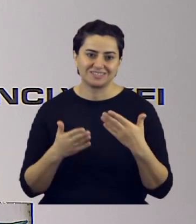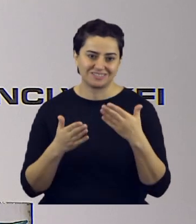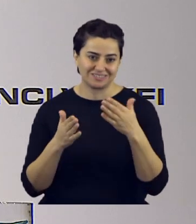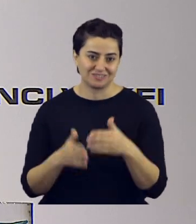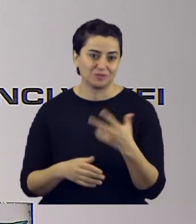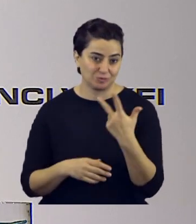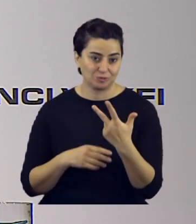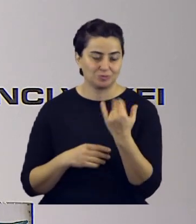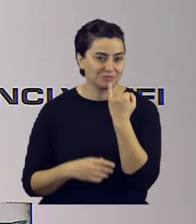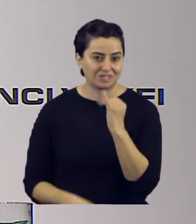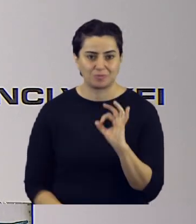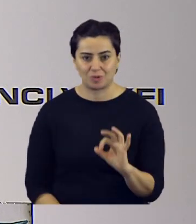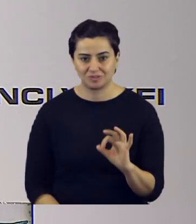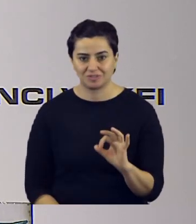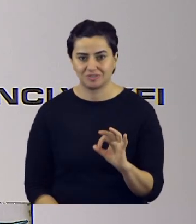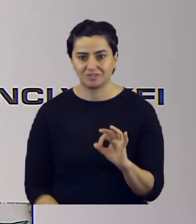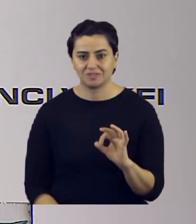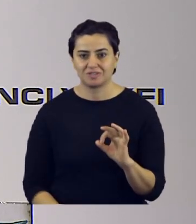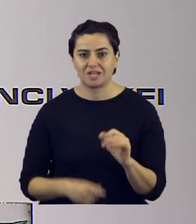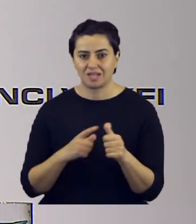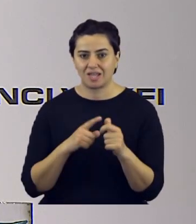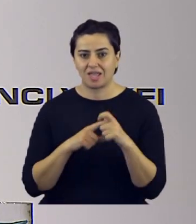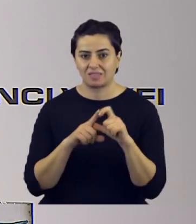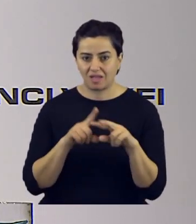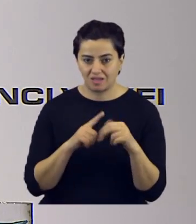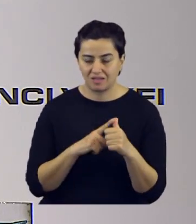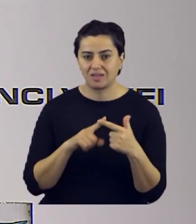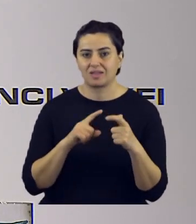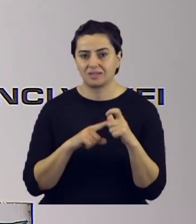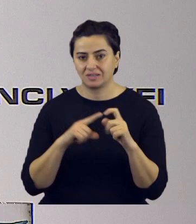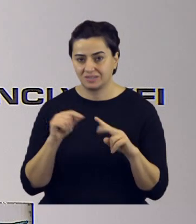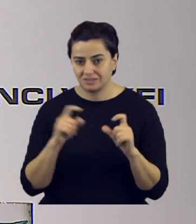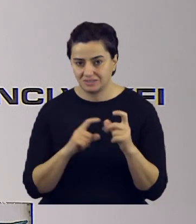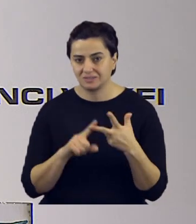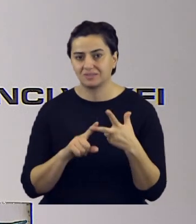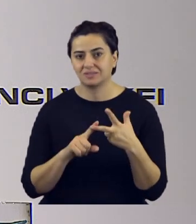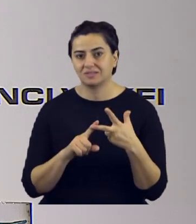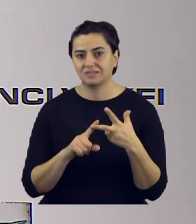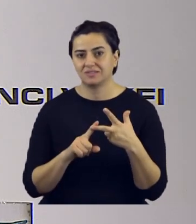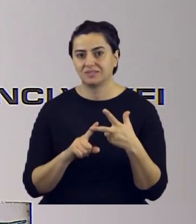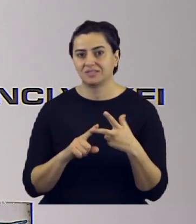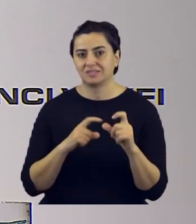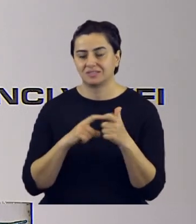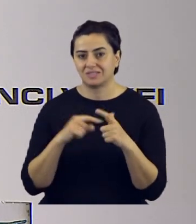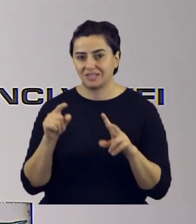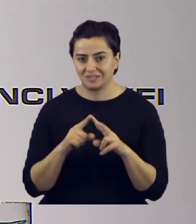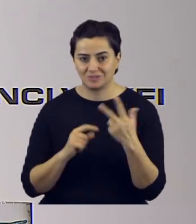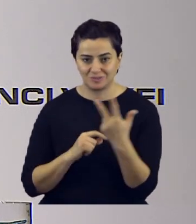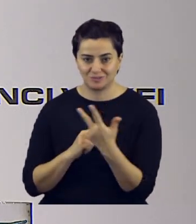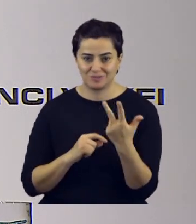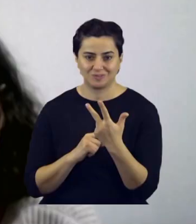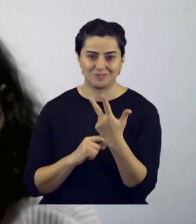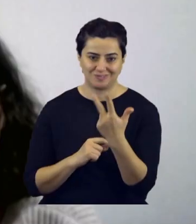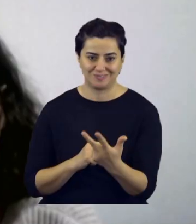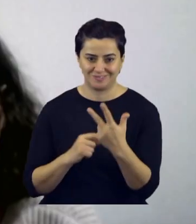kişilere. Üç konuğum olacak bu oturumumuzda Eda Elif Güneş, Enis Getmez ve Selin Alara